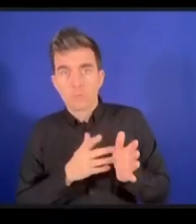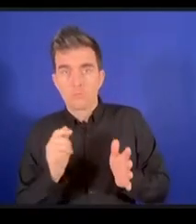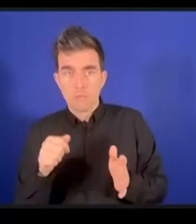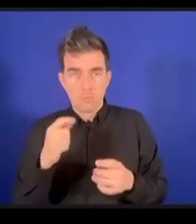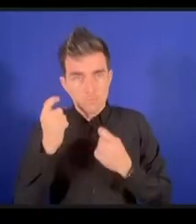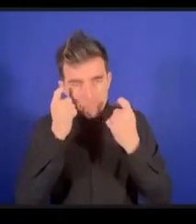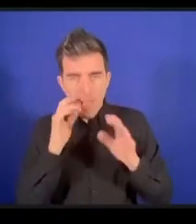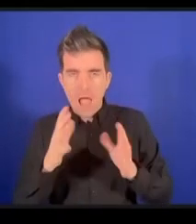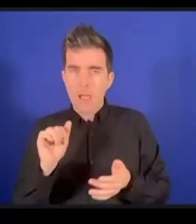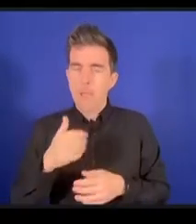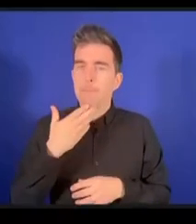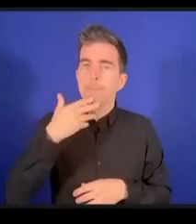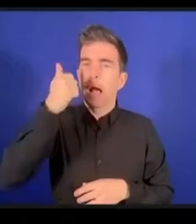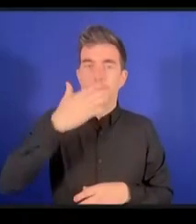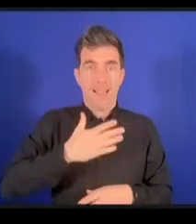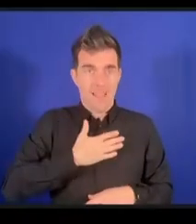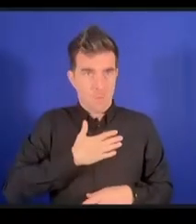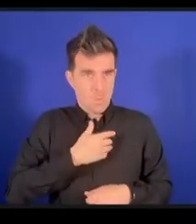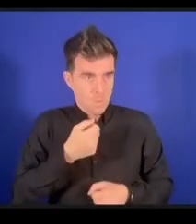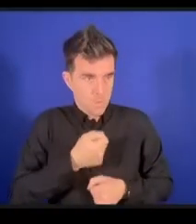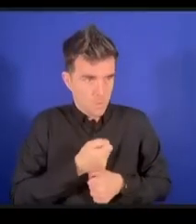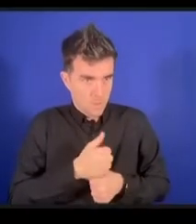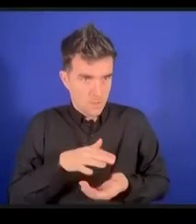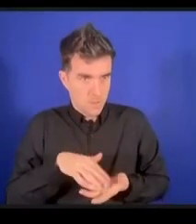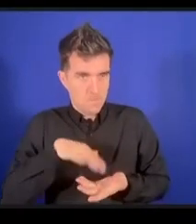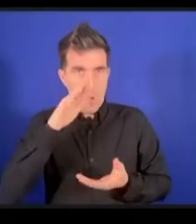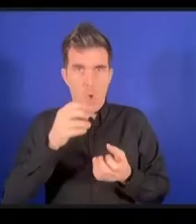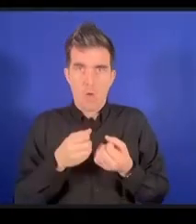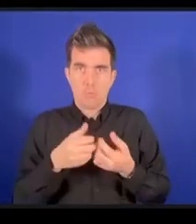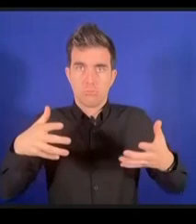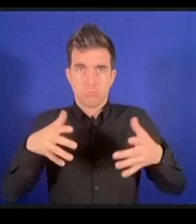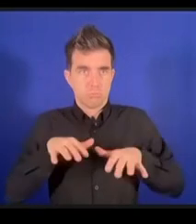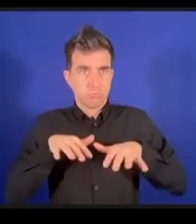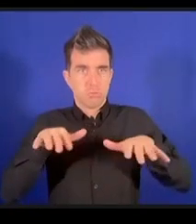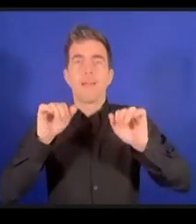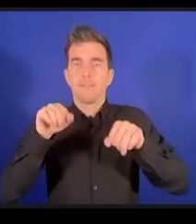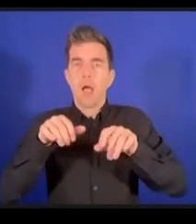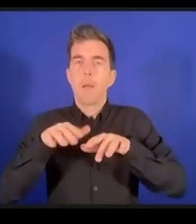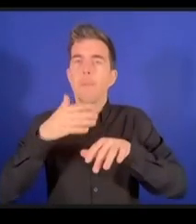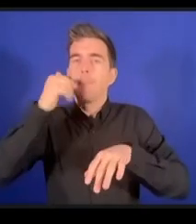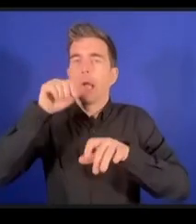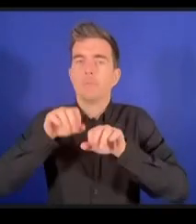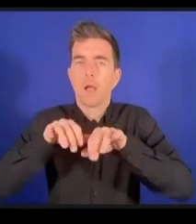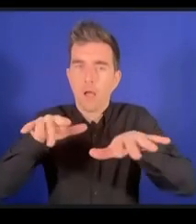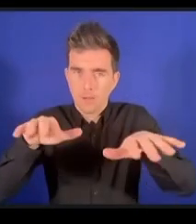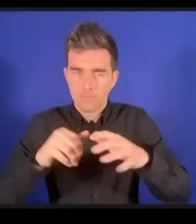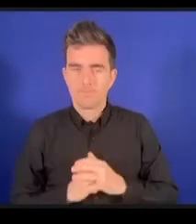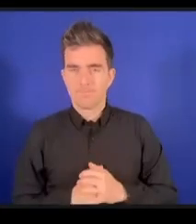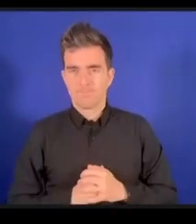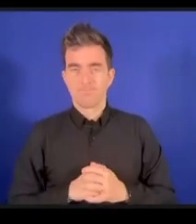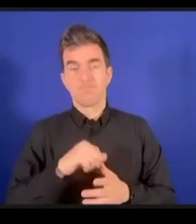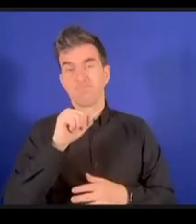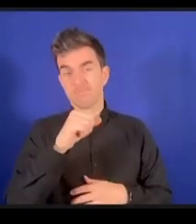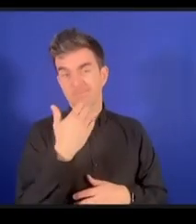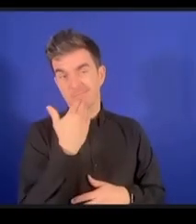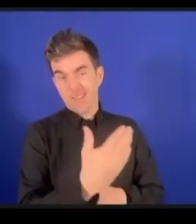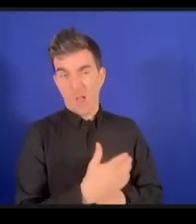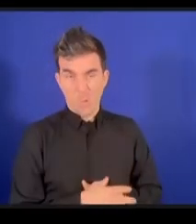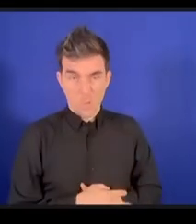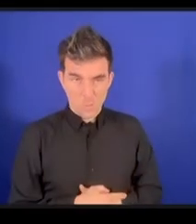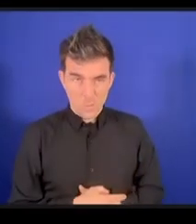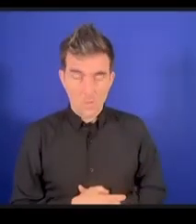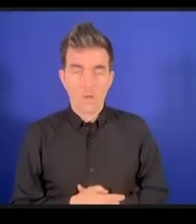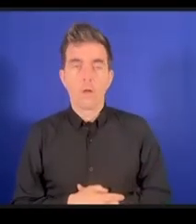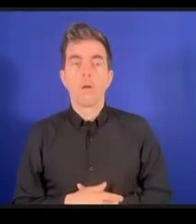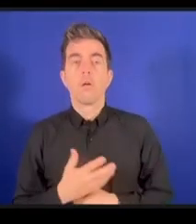un meilleur boulot merci beaucoup Vintsov c'est exactement ce à quoi je pensais nous devons